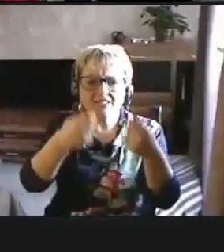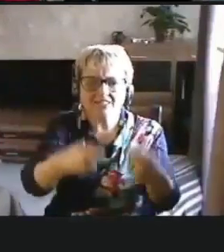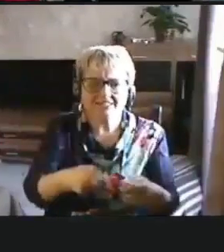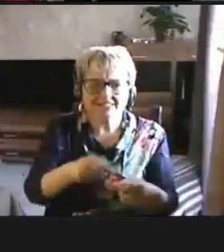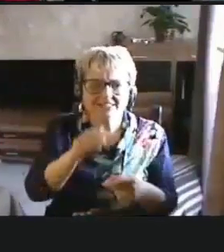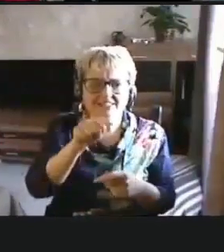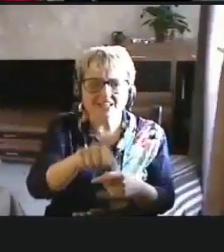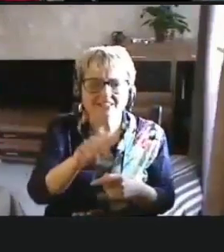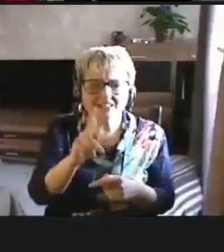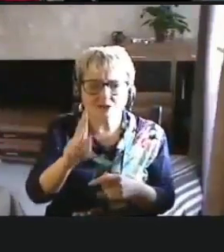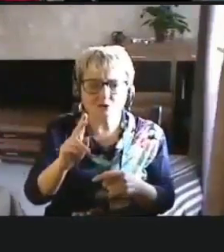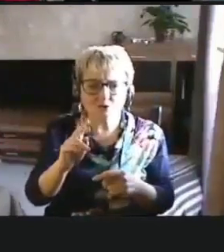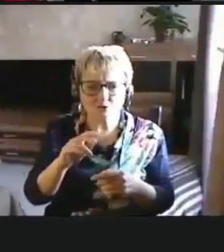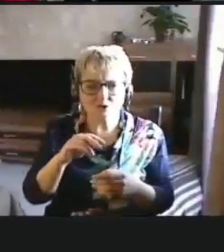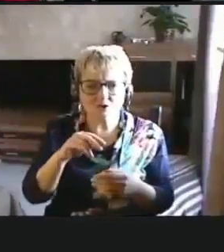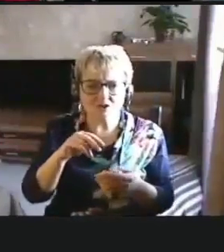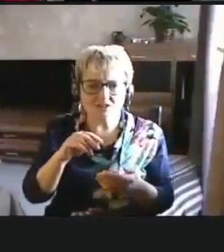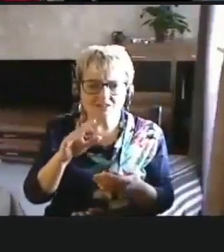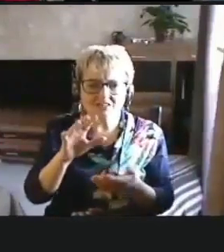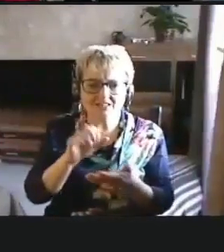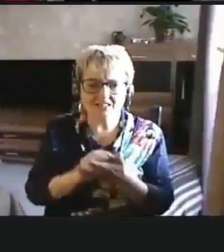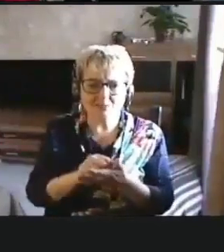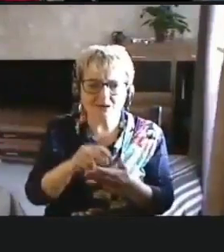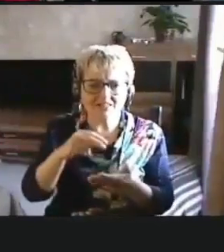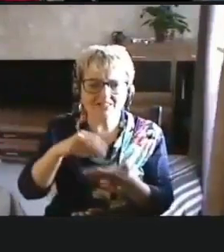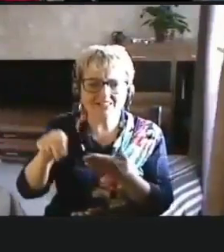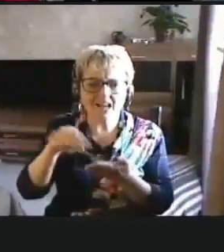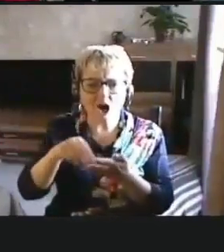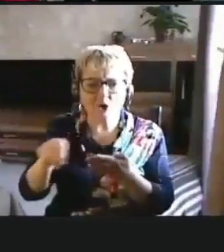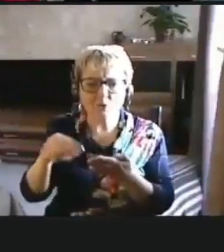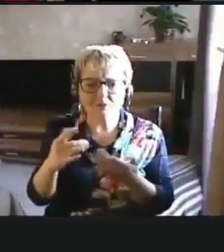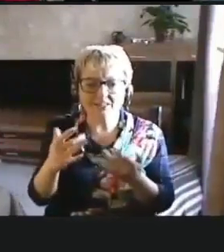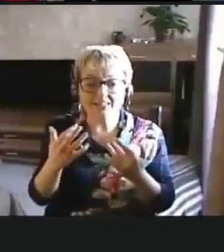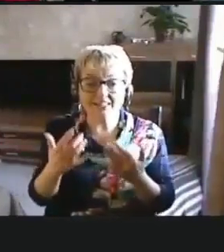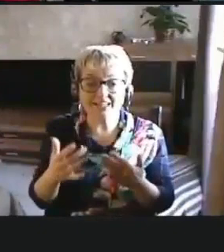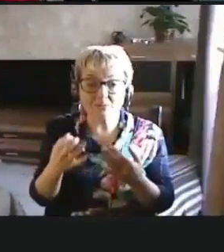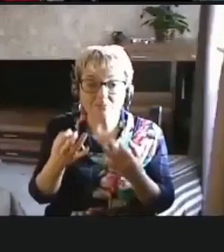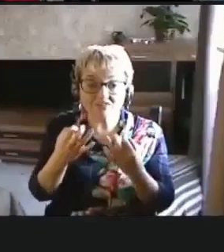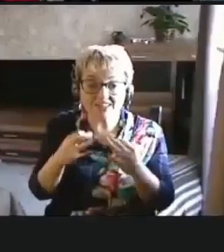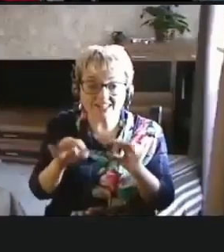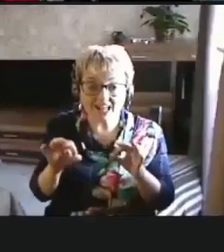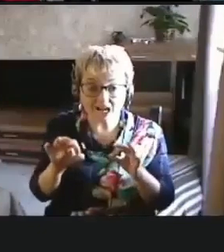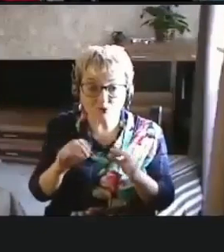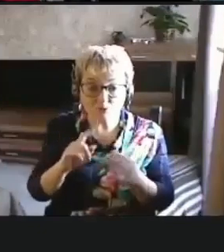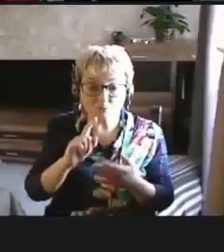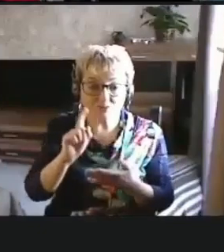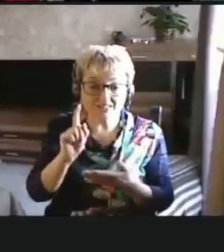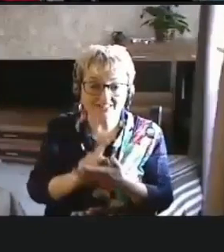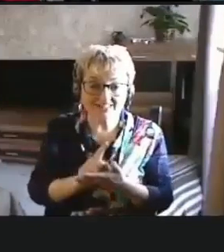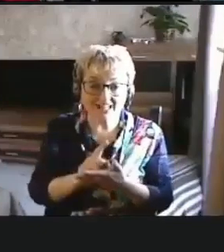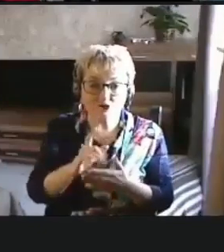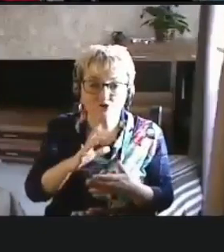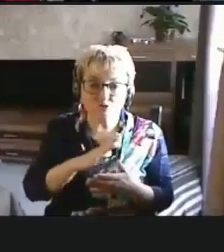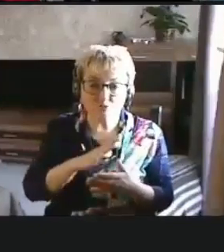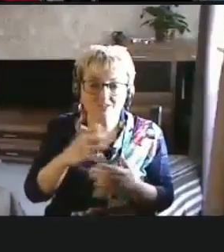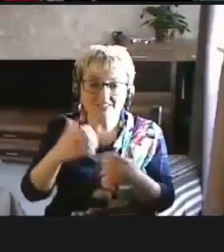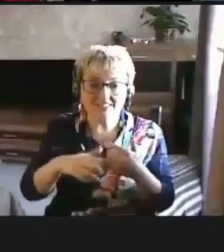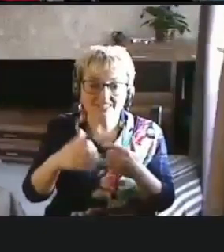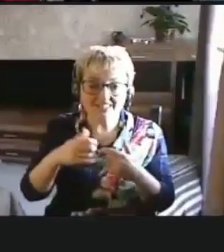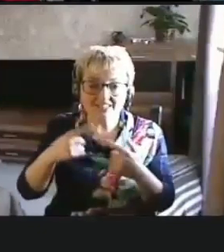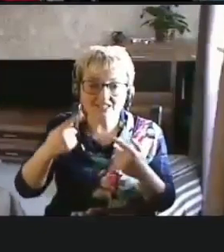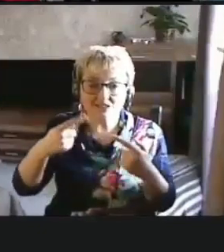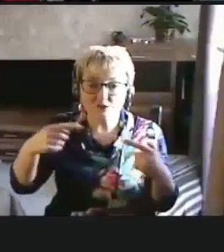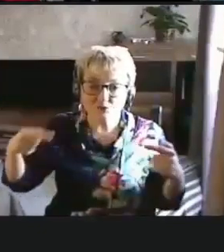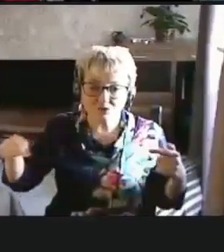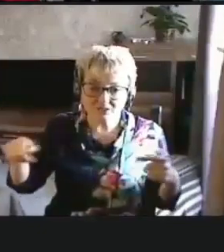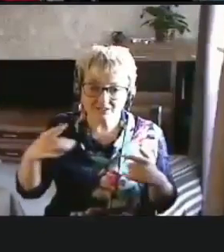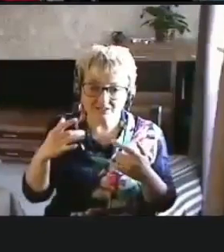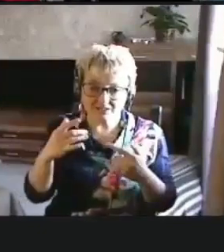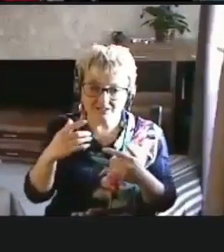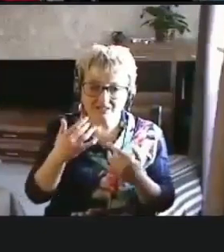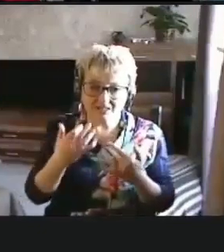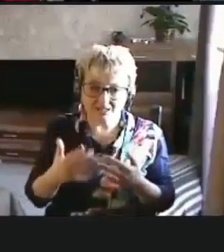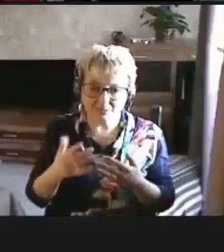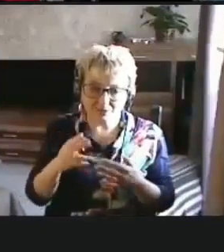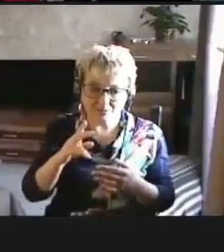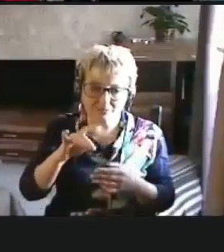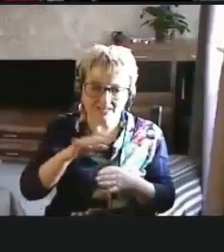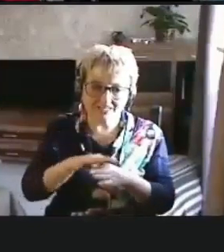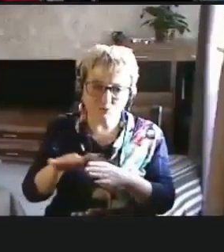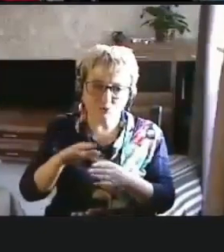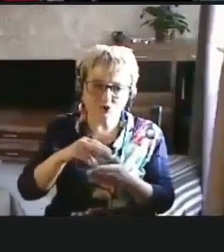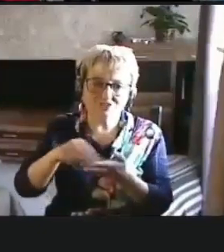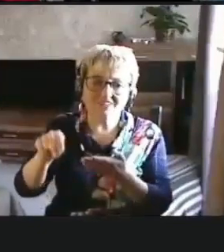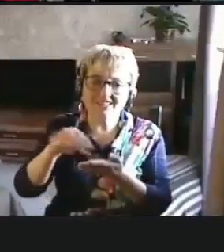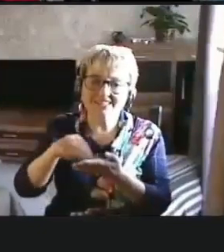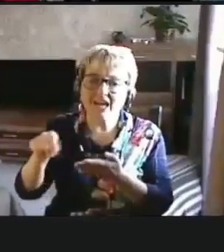тех, кто занимается закупками, что требование доступности должно быть среди других требований при осуществлении